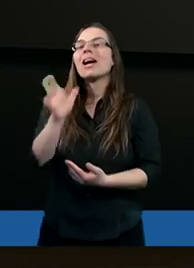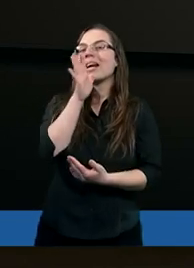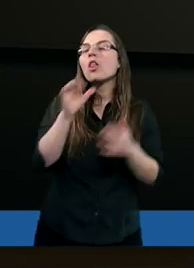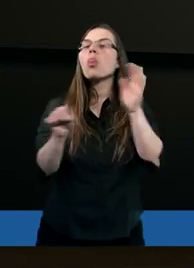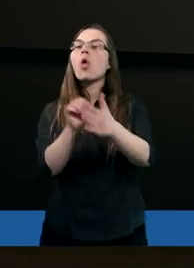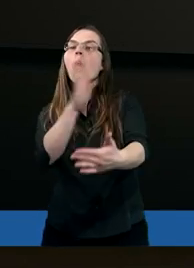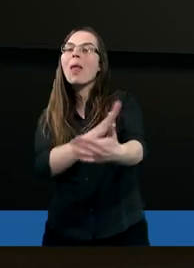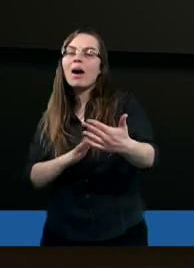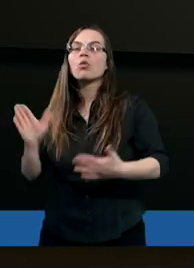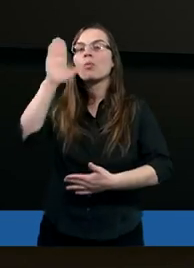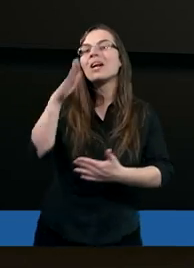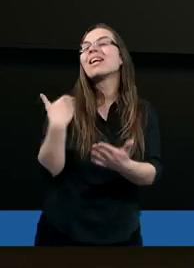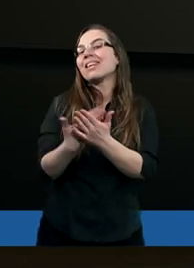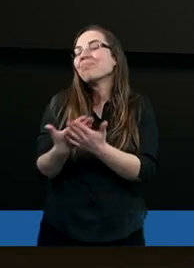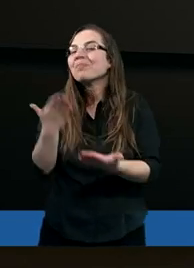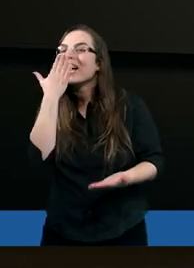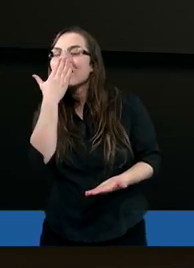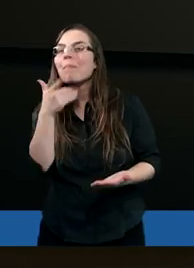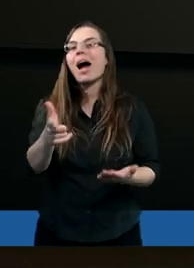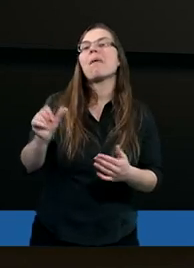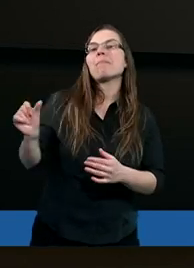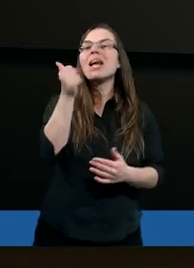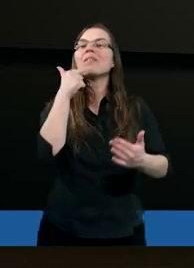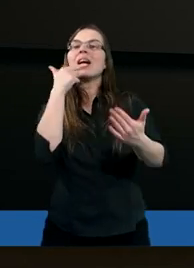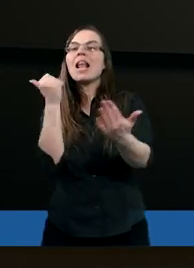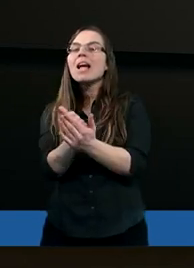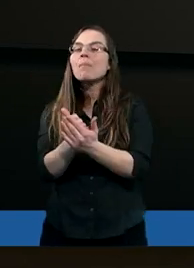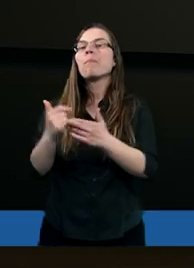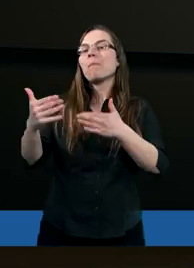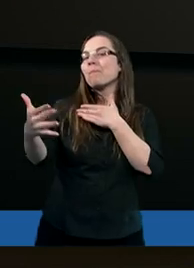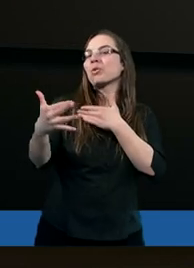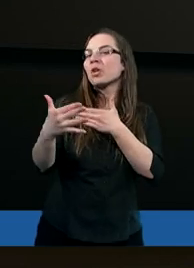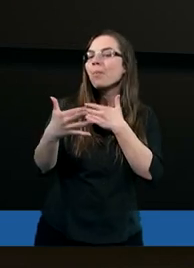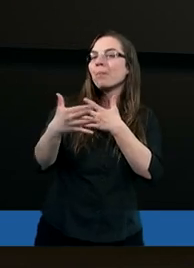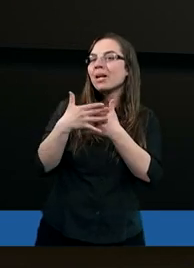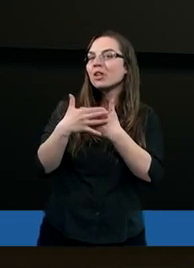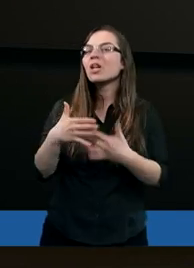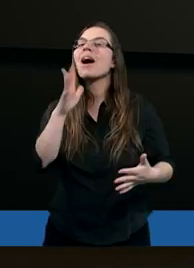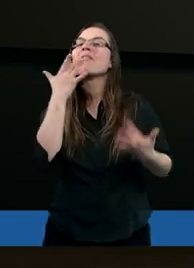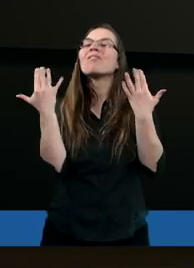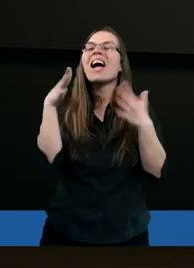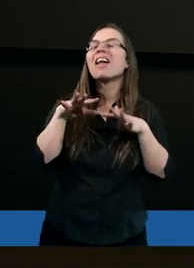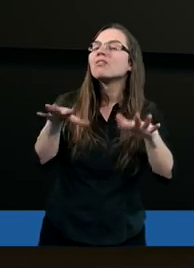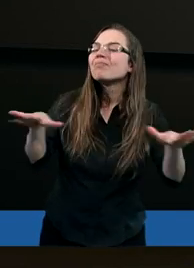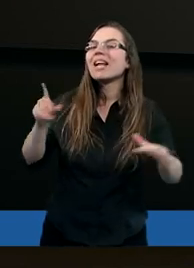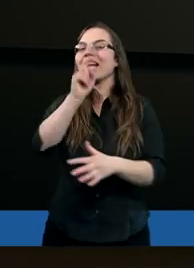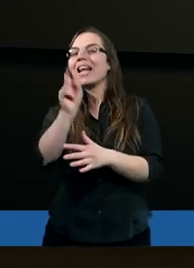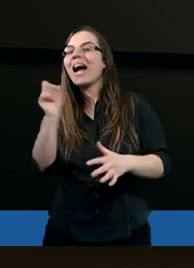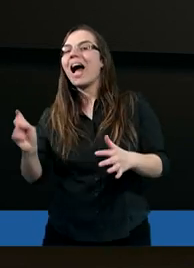do narodu bożego. I dlatego chyba w tym pierwszym liście przybliża im wiele zagadnień